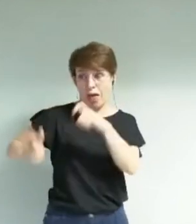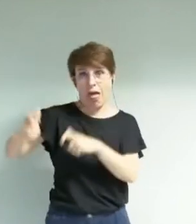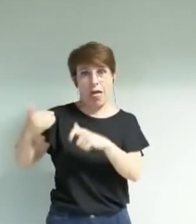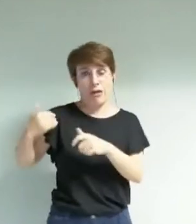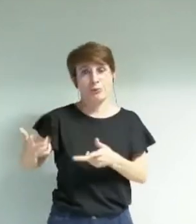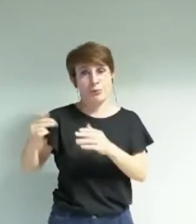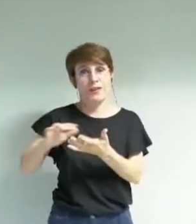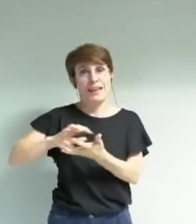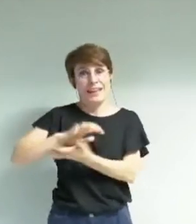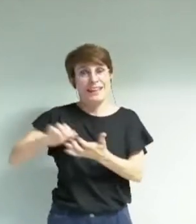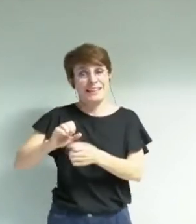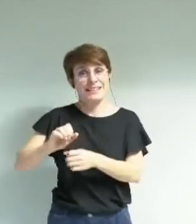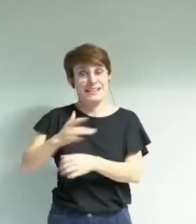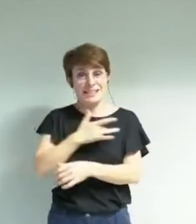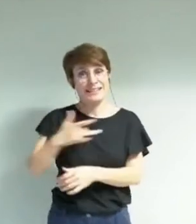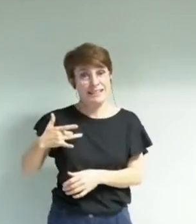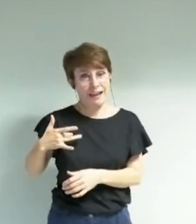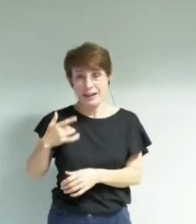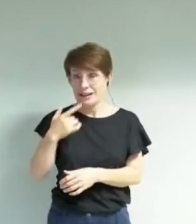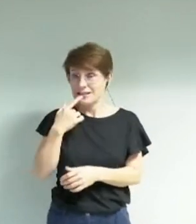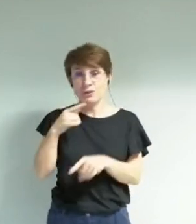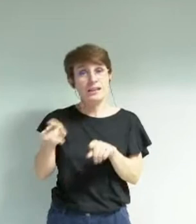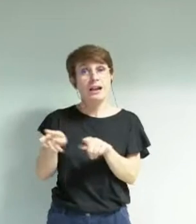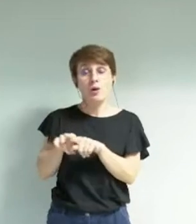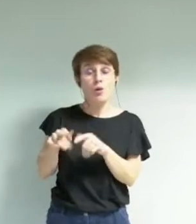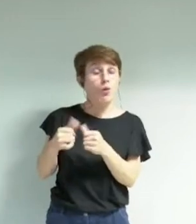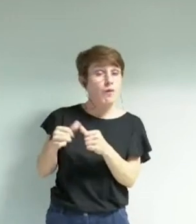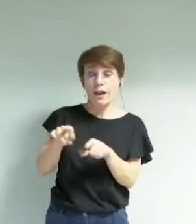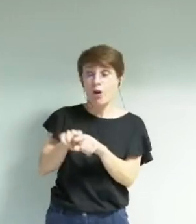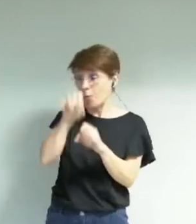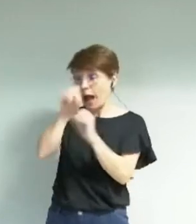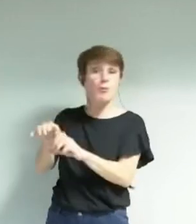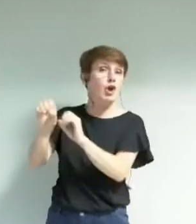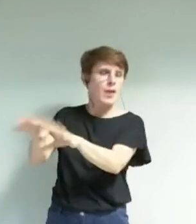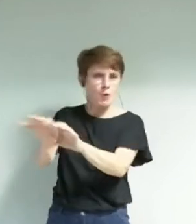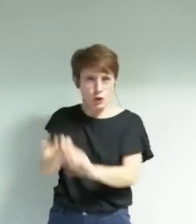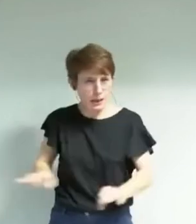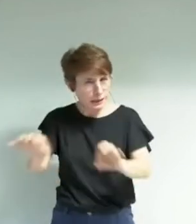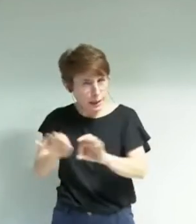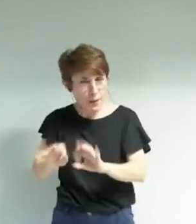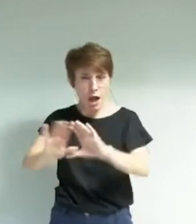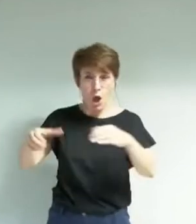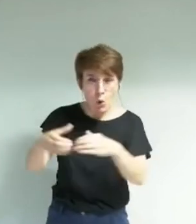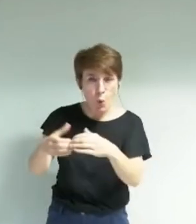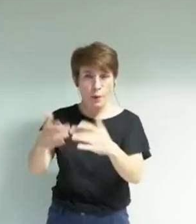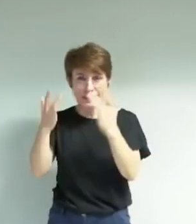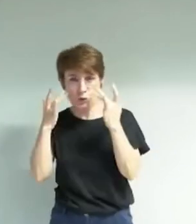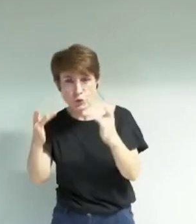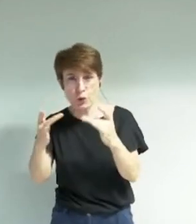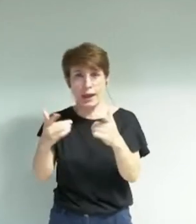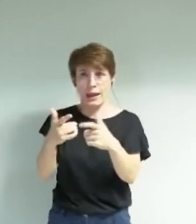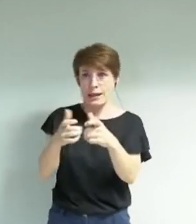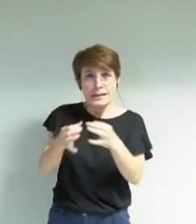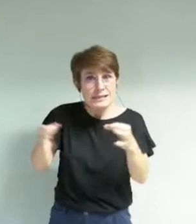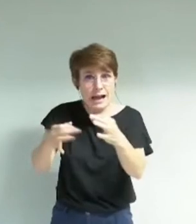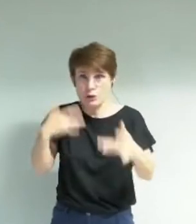personne ne sera laissé au bord du chemin y compris les équipements les compagnies culturelles des métropoles ça c